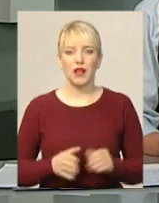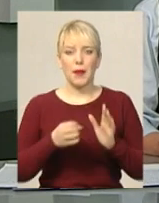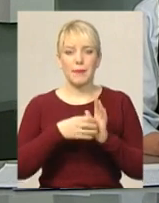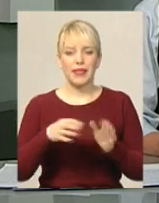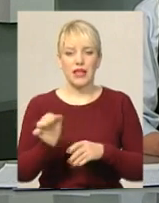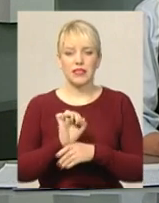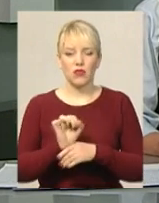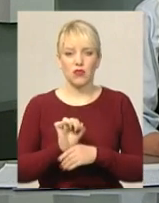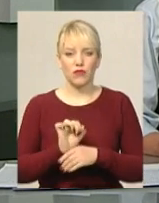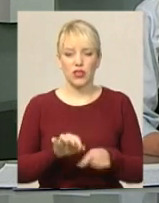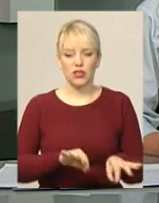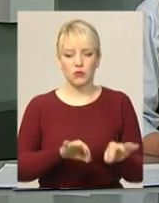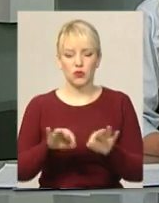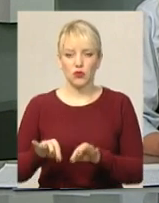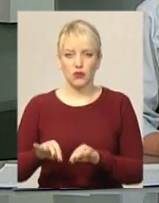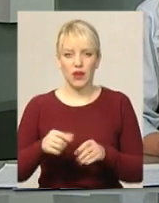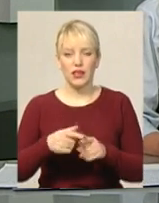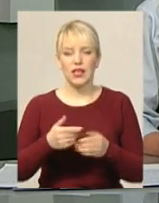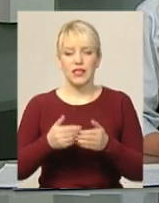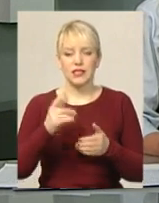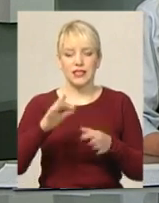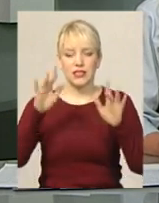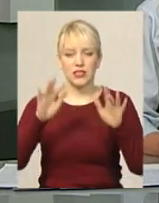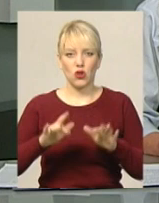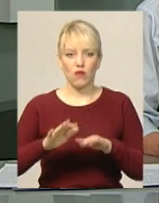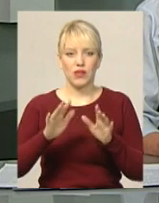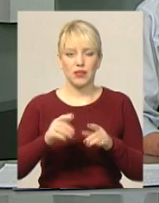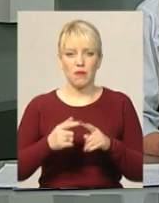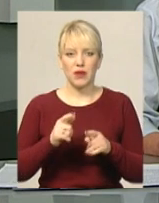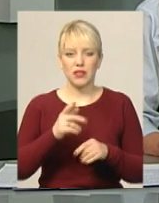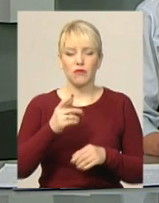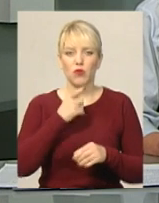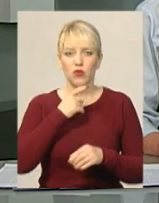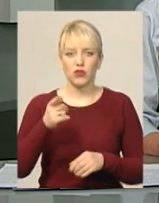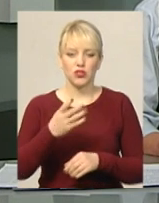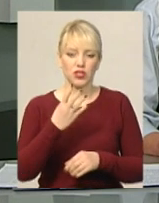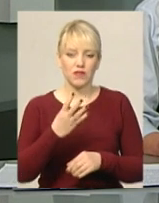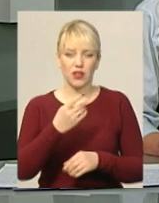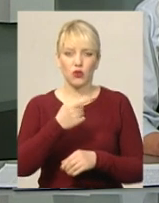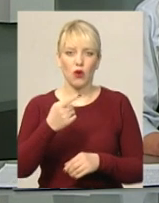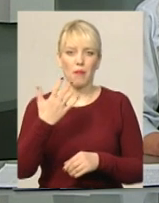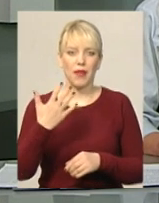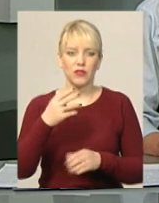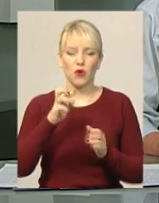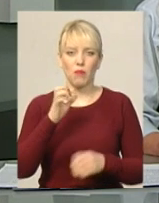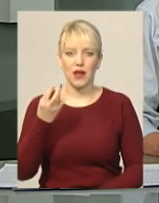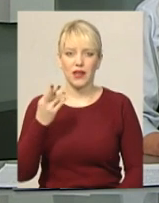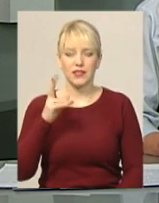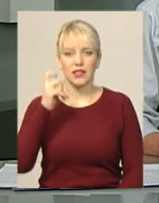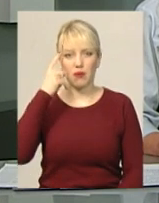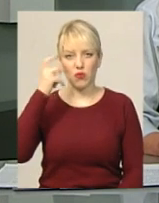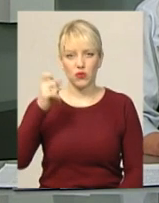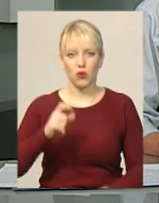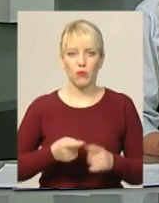автомобілів відбоксирували зі снігових заметів надзвичайники краю упродовж 4 та 5 березня. Як повідомив керівник пресслужби